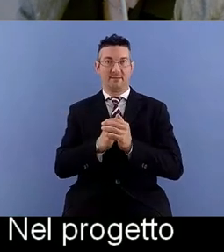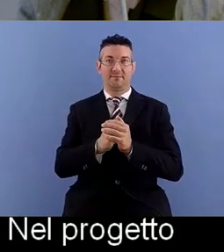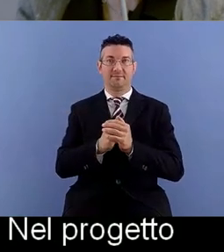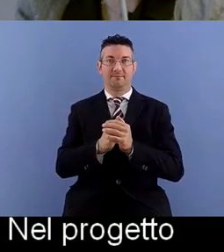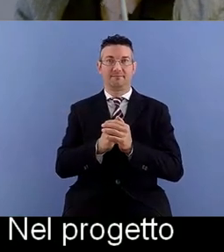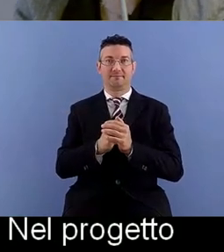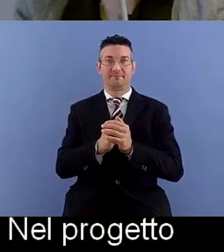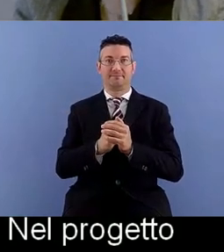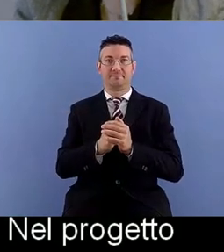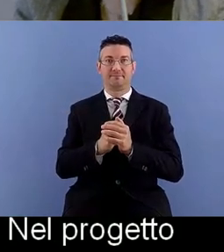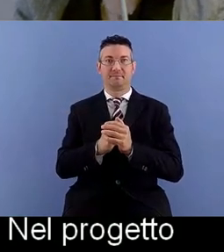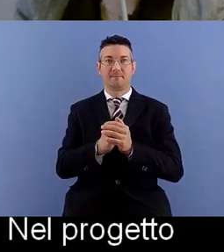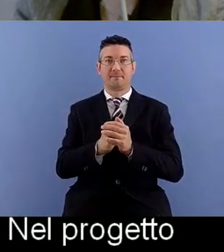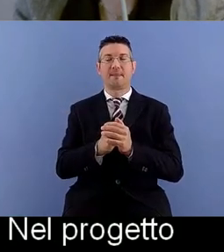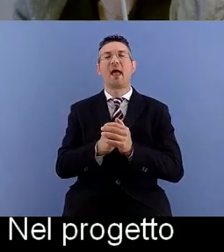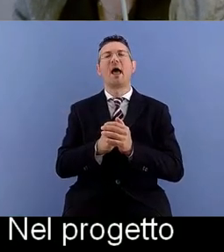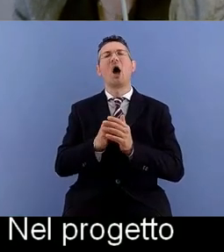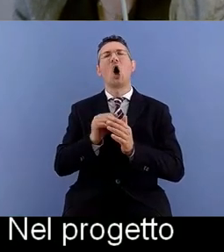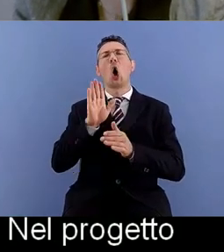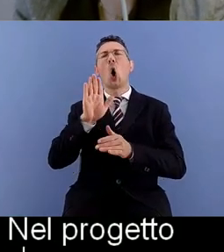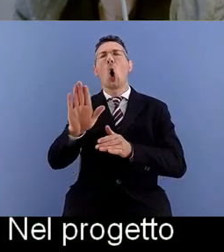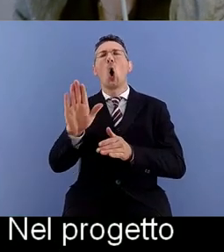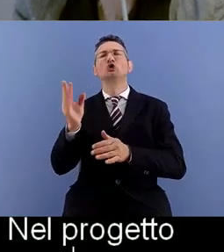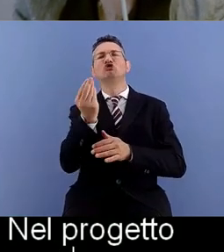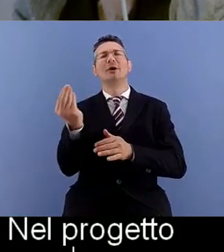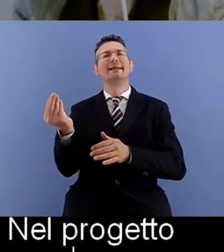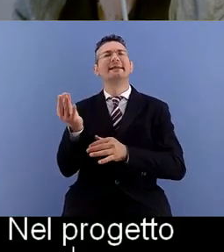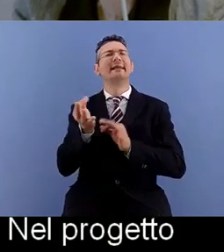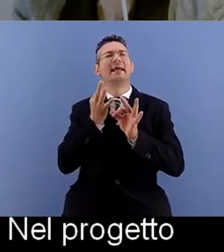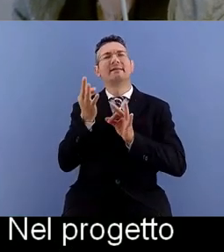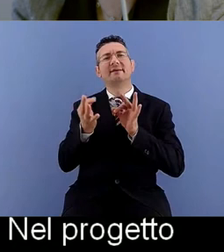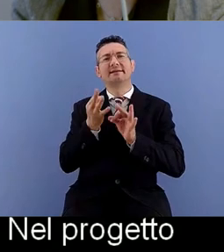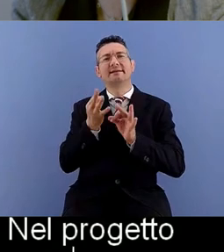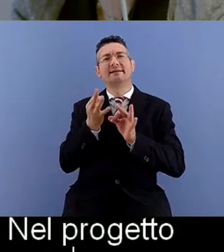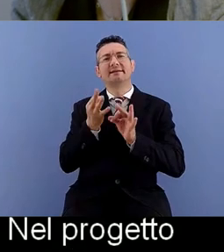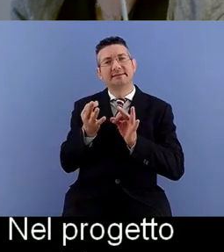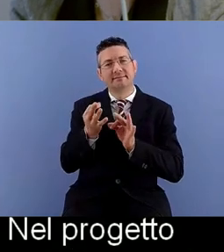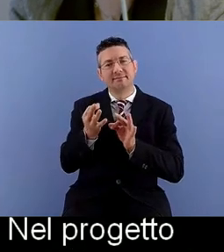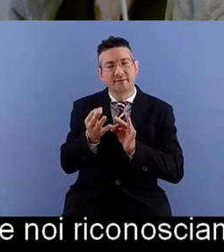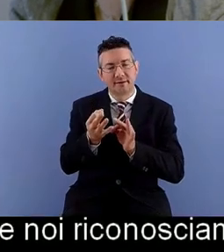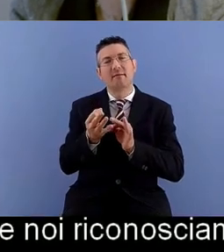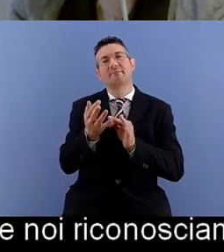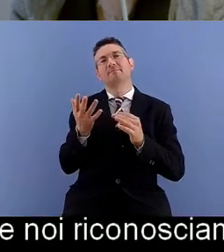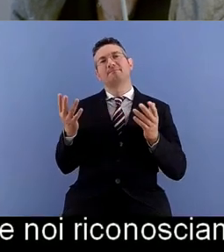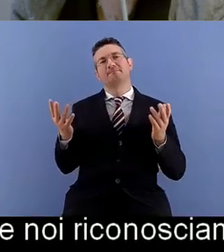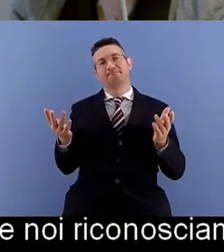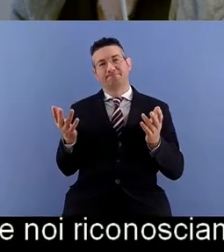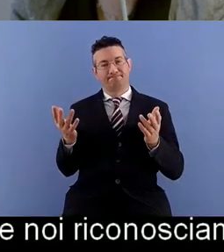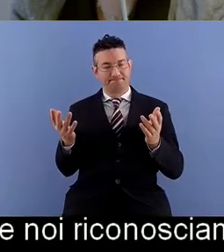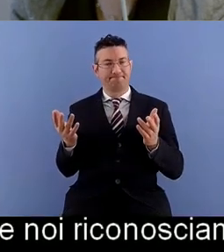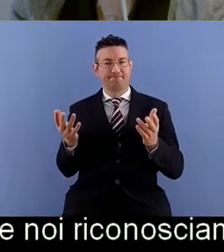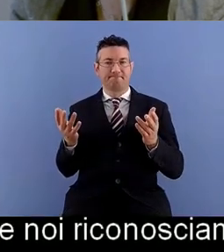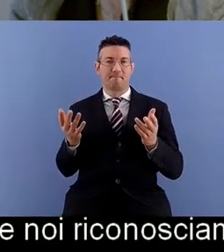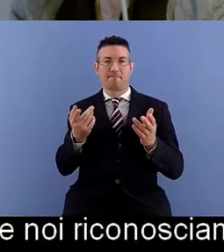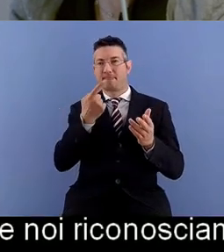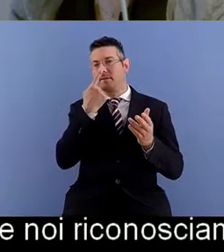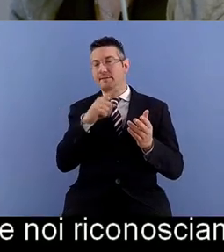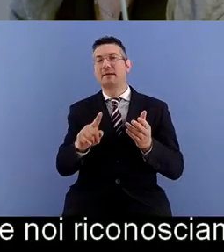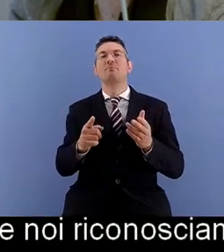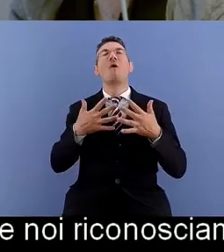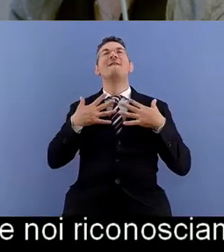aspetti oggettivi che noi riconosciamo in cosa dal punto di vista fisico